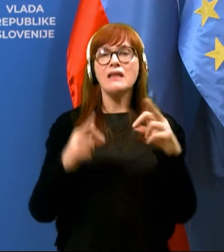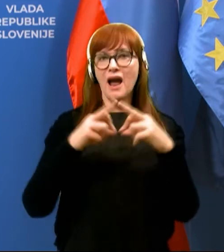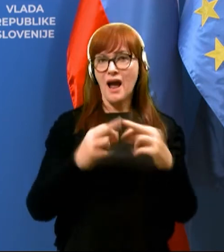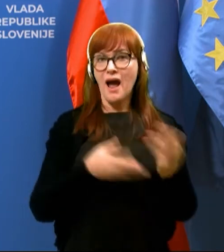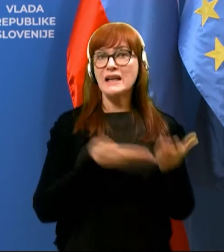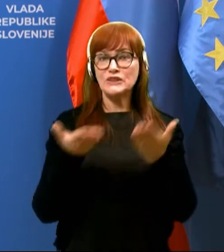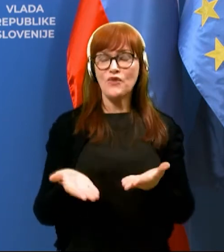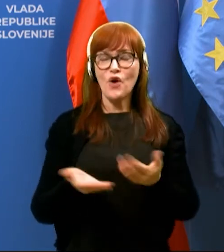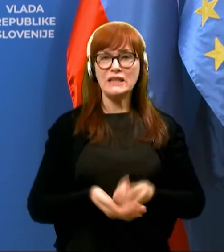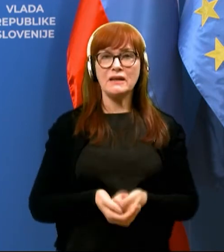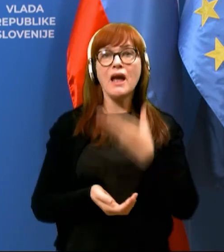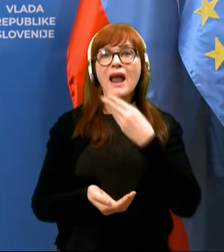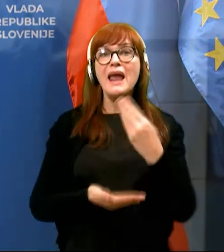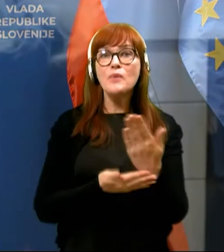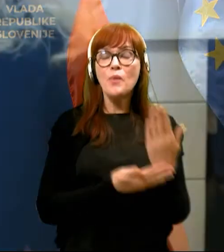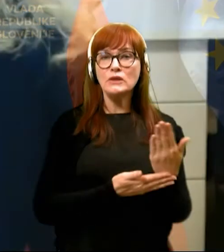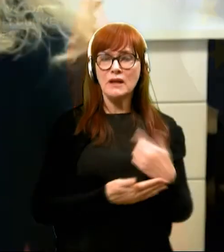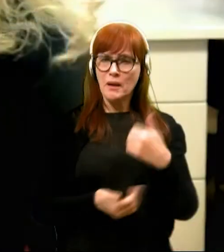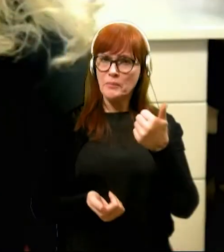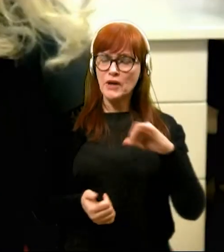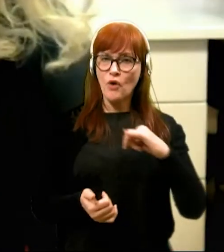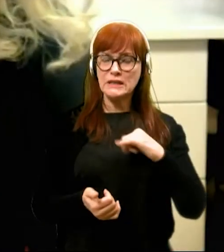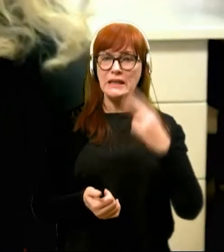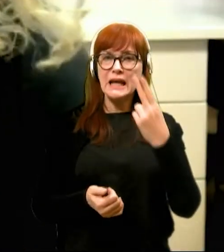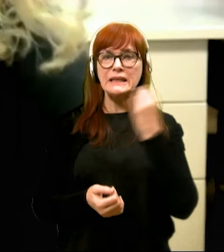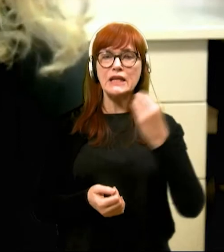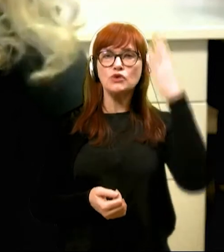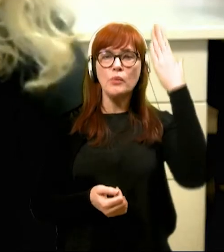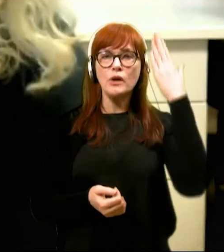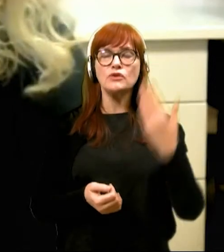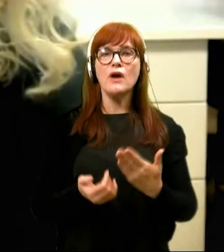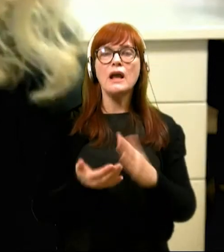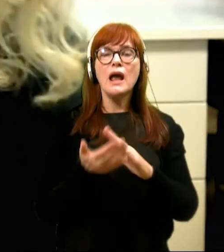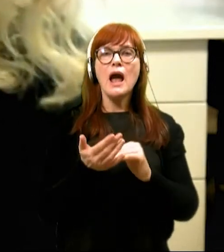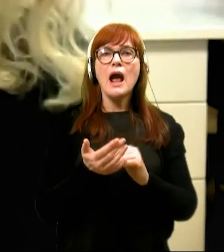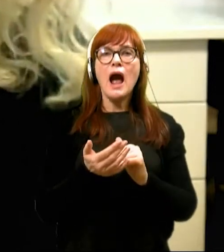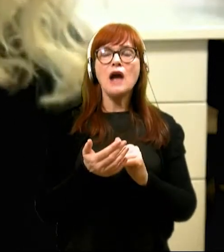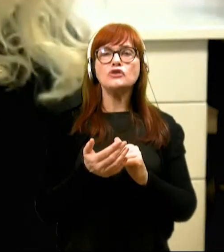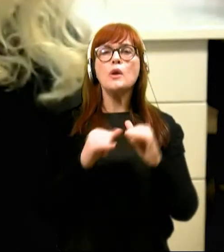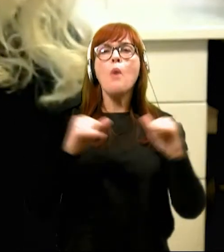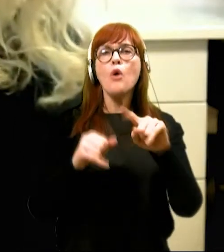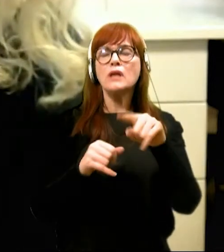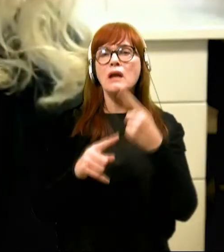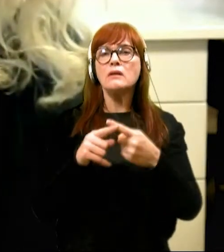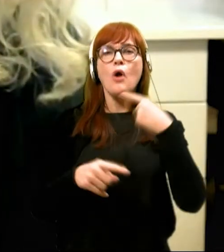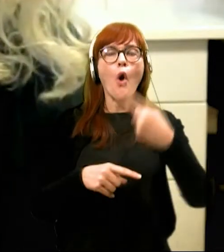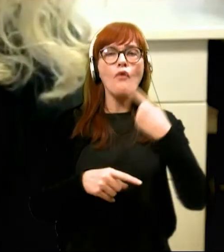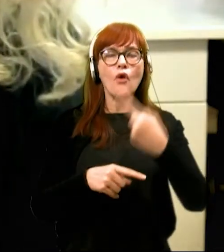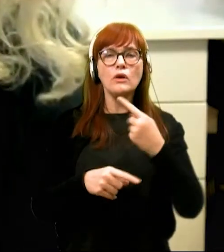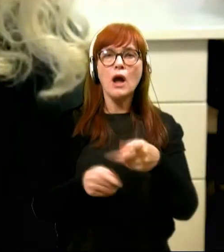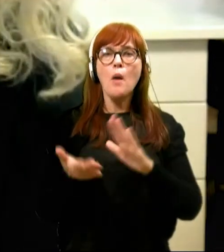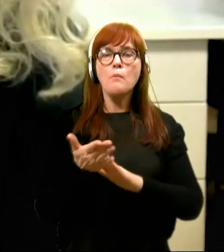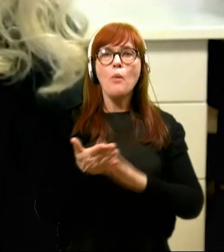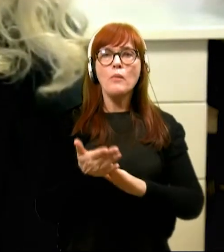Izvolite. Lepo pozdravljeni. Najprej me zanima, glede izobraževanja, torej o kakšnem modelu konkretno govorimo in kaj to